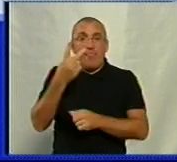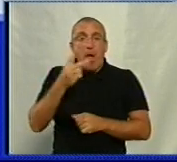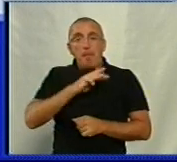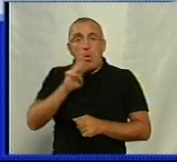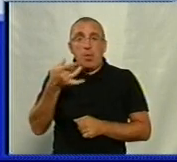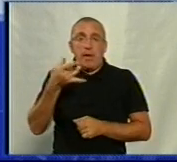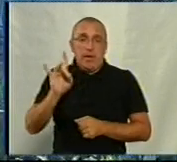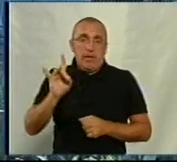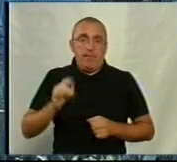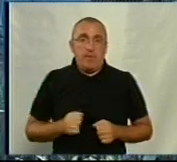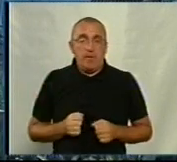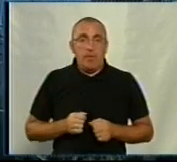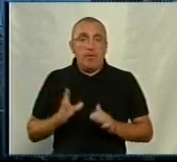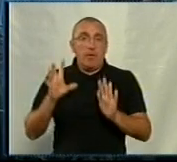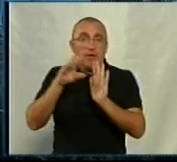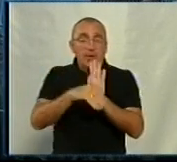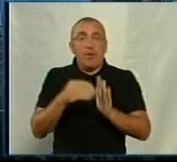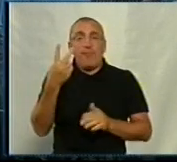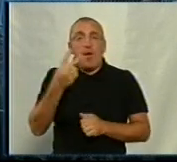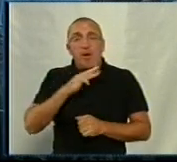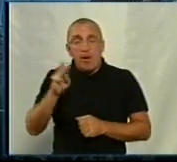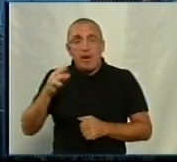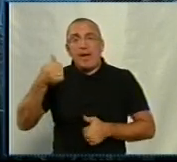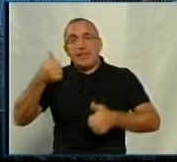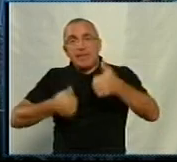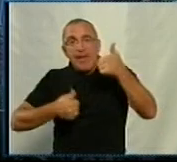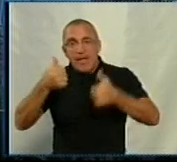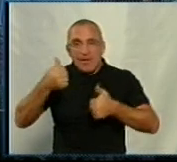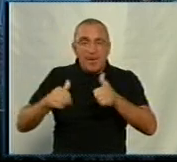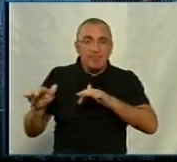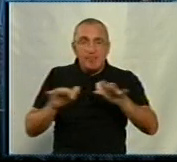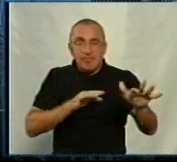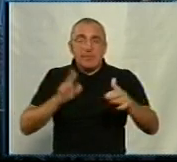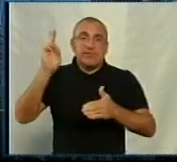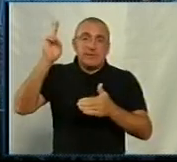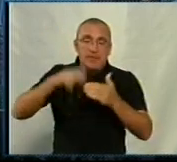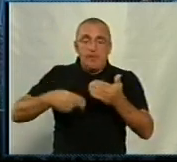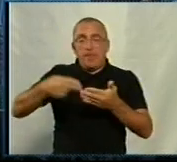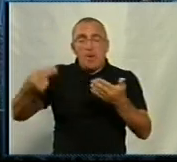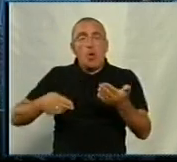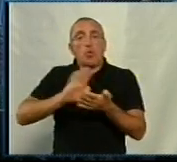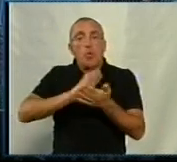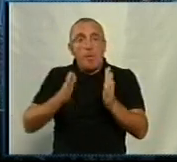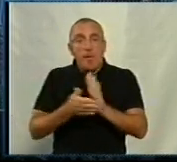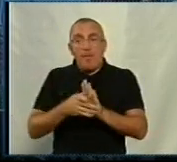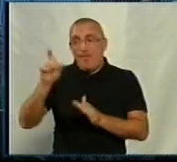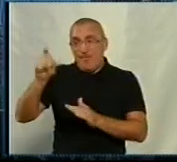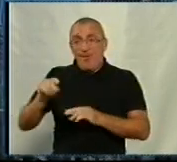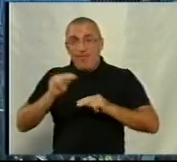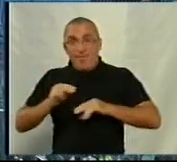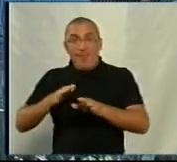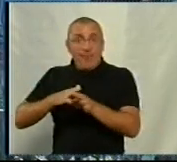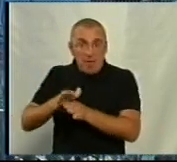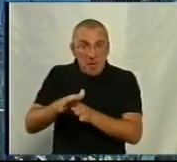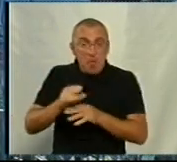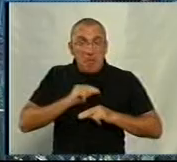гривень. Залучили ці 2 мільйони, провели тендерні процедури, завершились тендерні процедури, ми підписали договір, і підрядники приступили до виконання